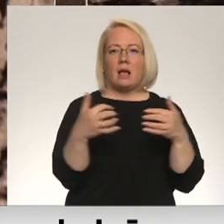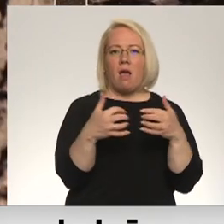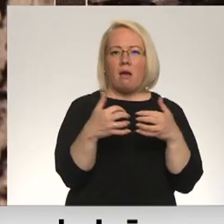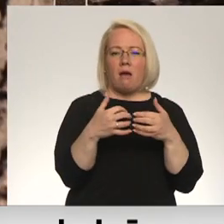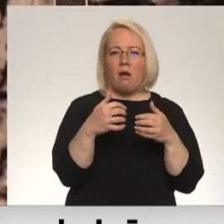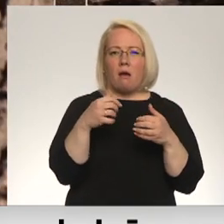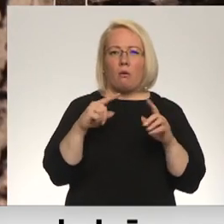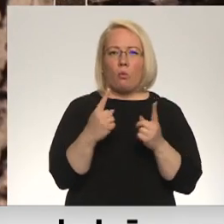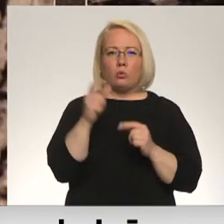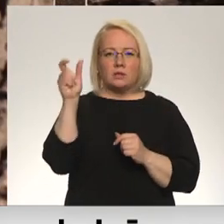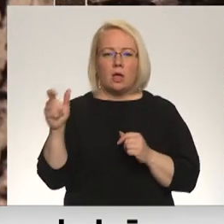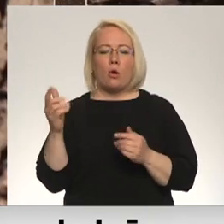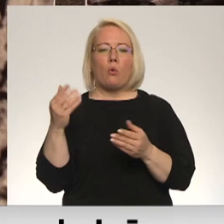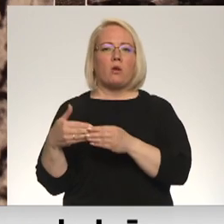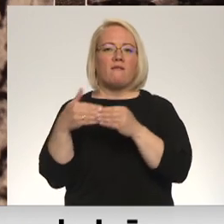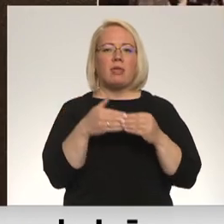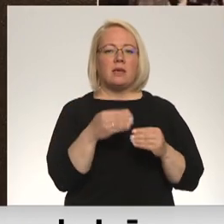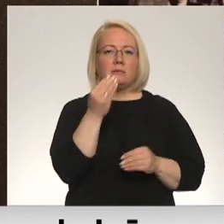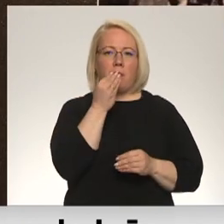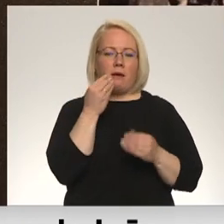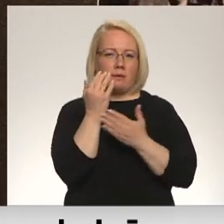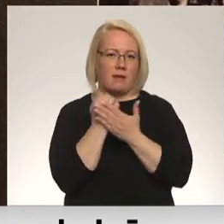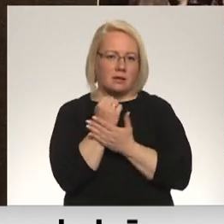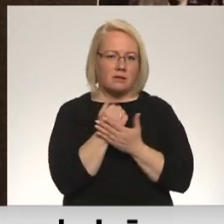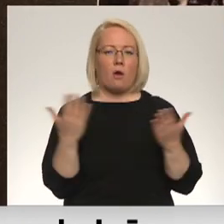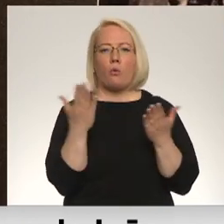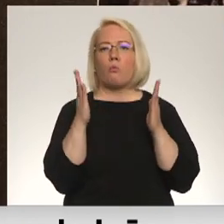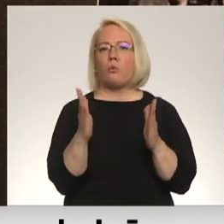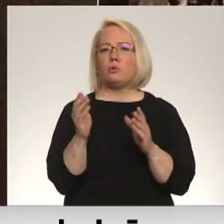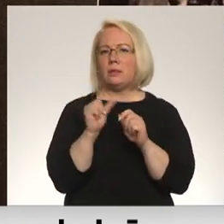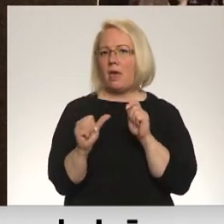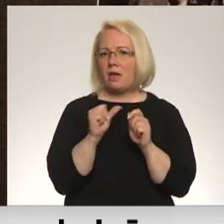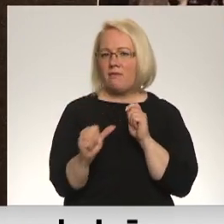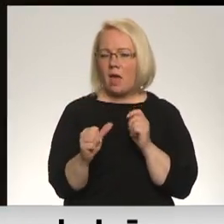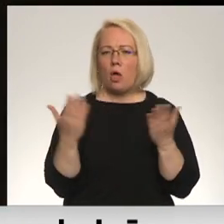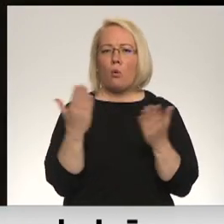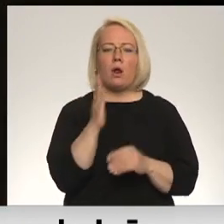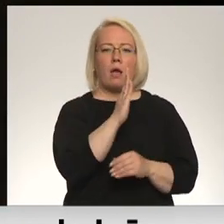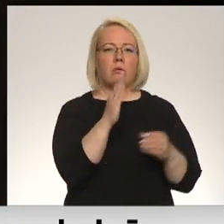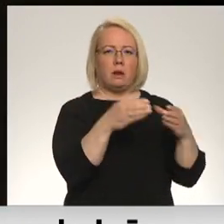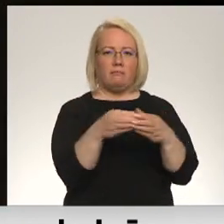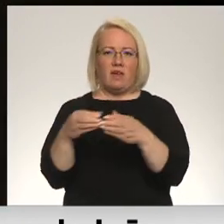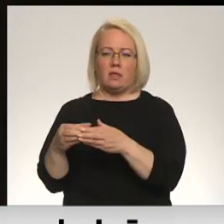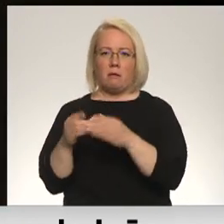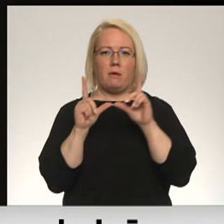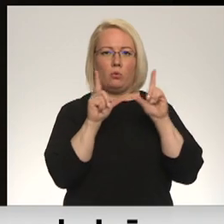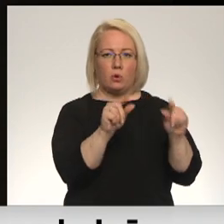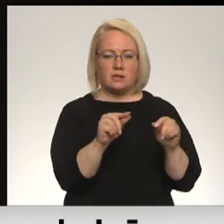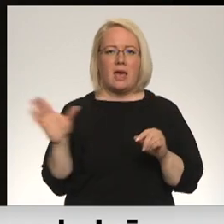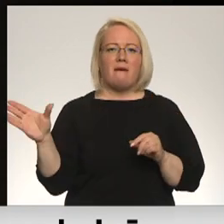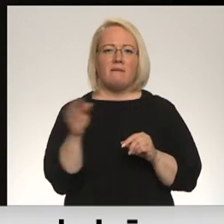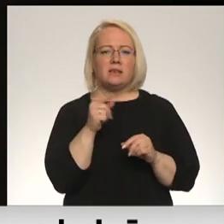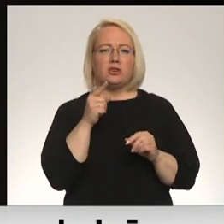pārtikas rezerves liktas, kur ņems degvielu, kur katra vienība dosies. Visa šī loģistika